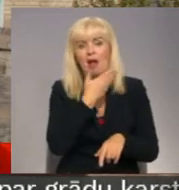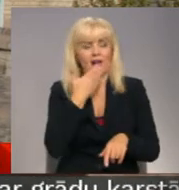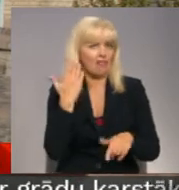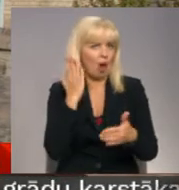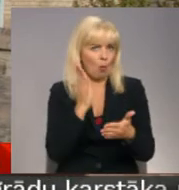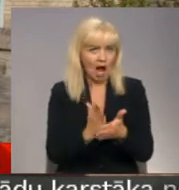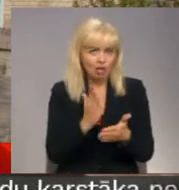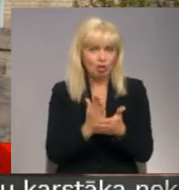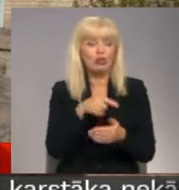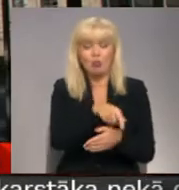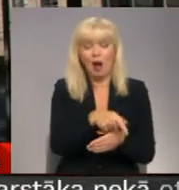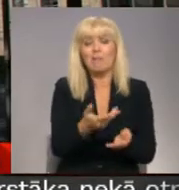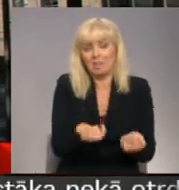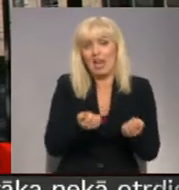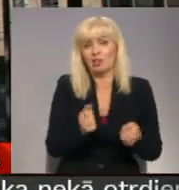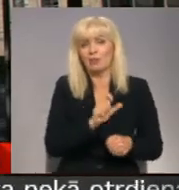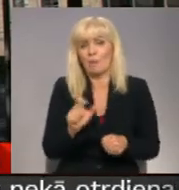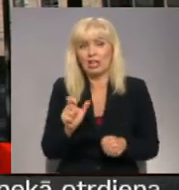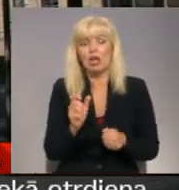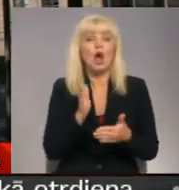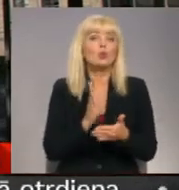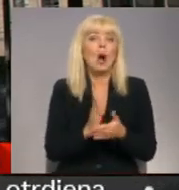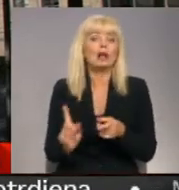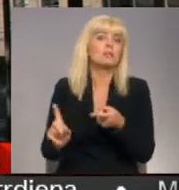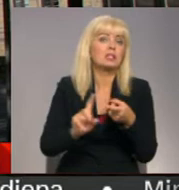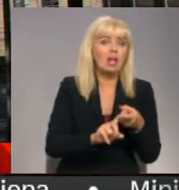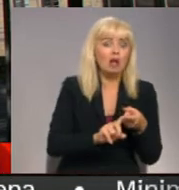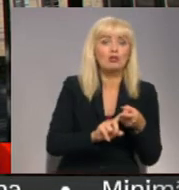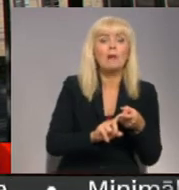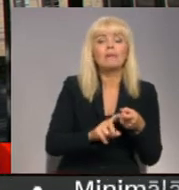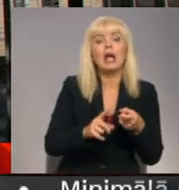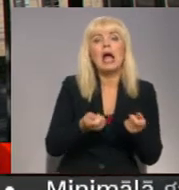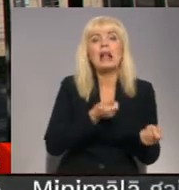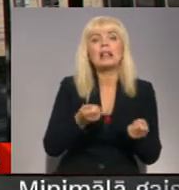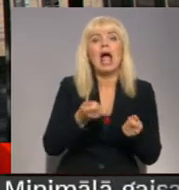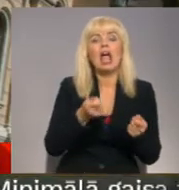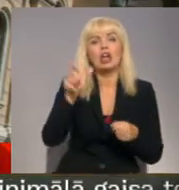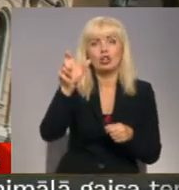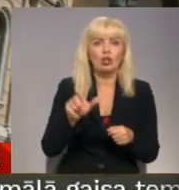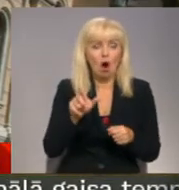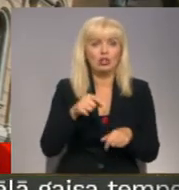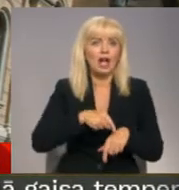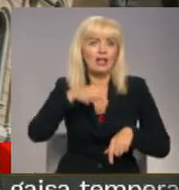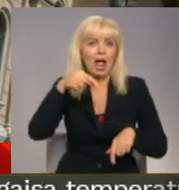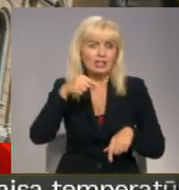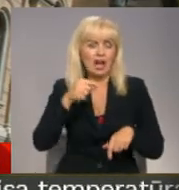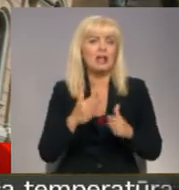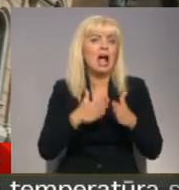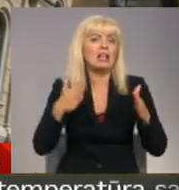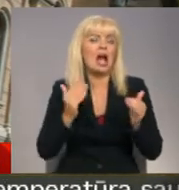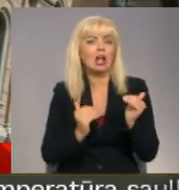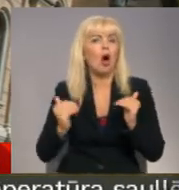kopš to pieņemšanas brīža. Uz notikumiem, kas saistīti ar rektora vēlēšanām, reaģējusi arī lielākā universitātes pārstāvošā